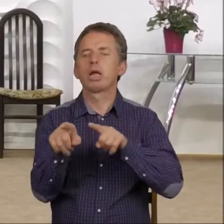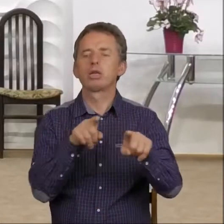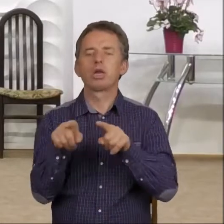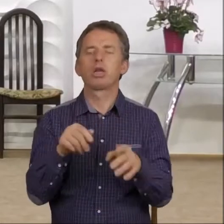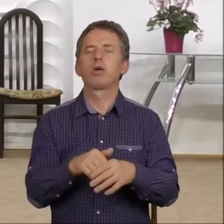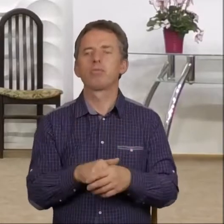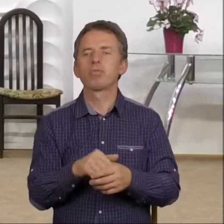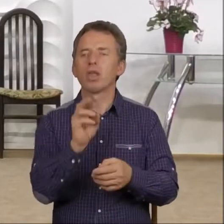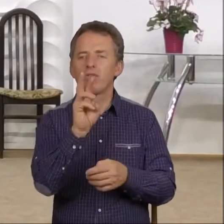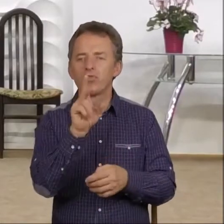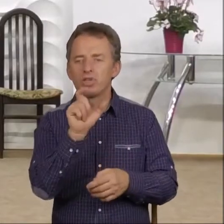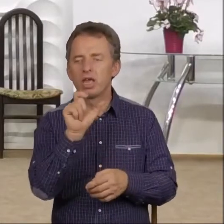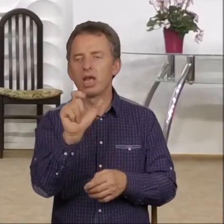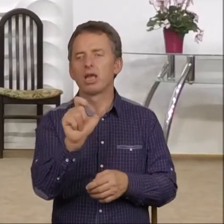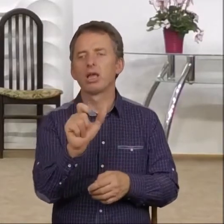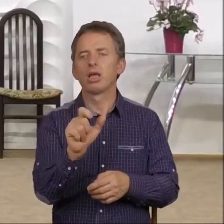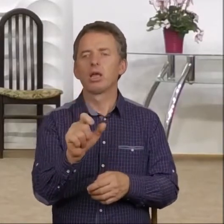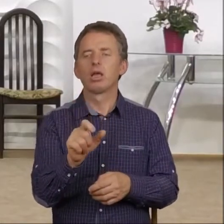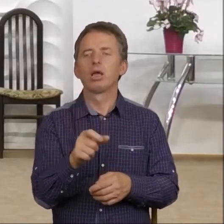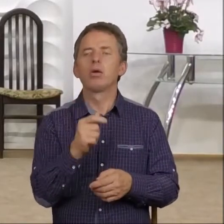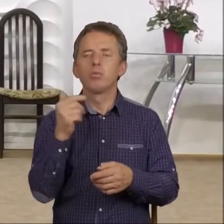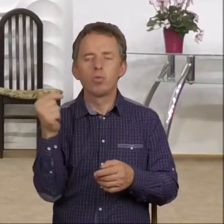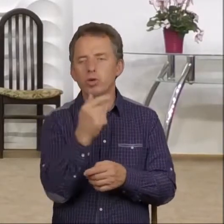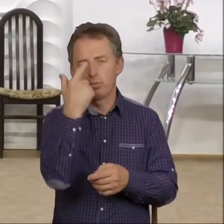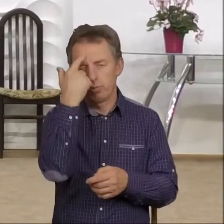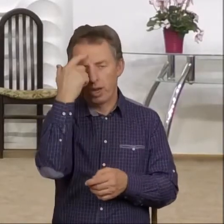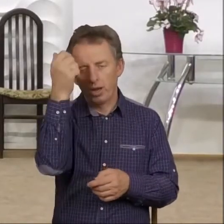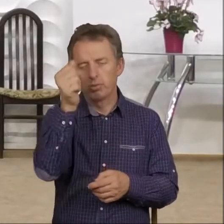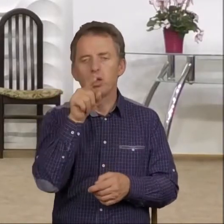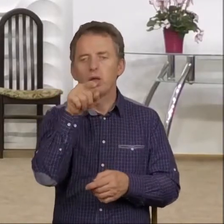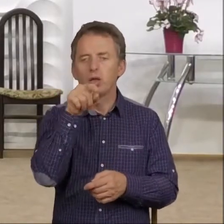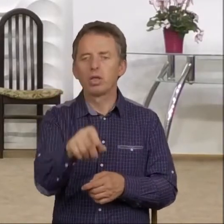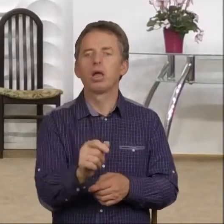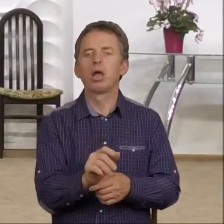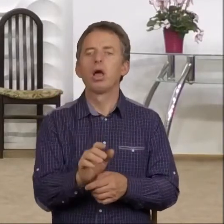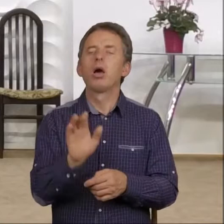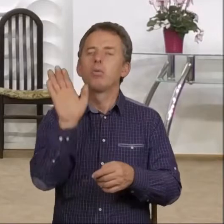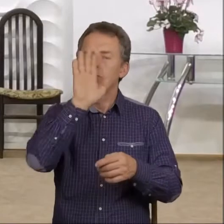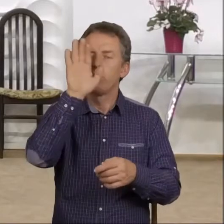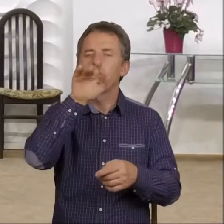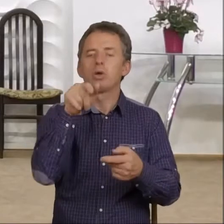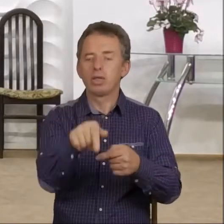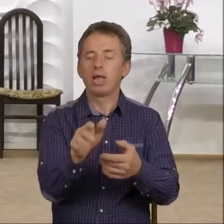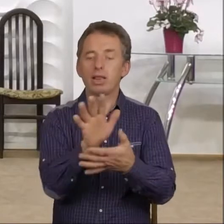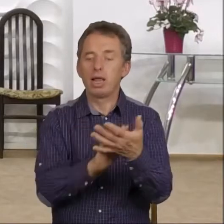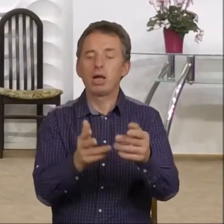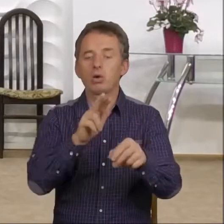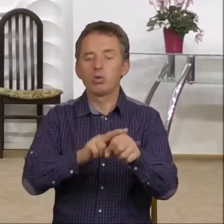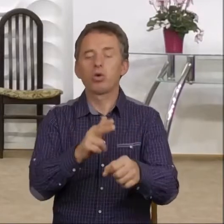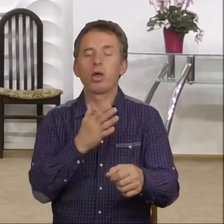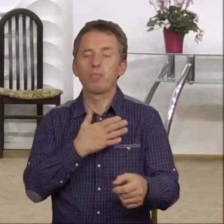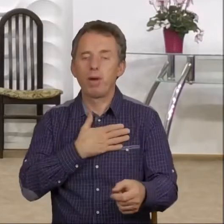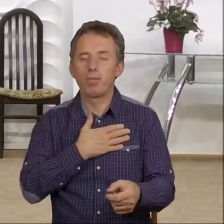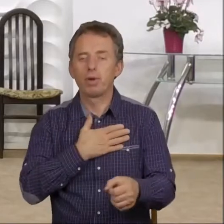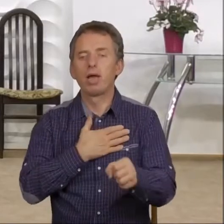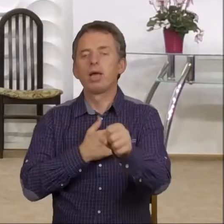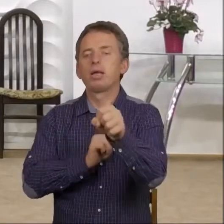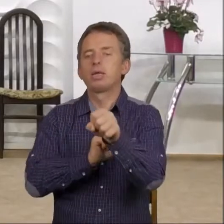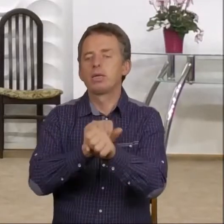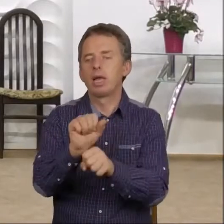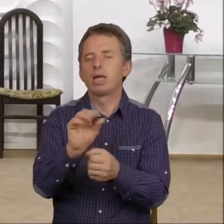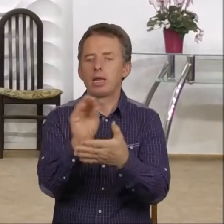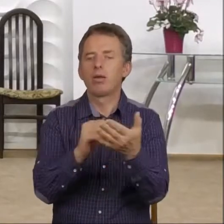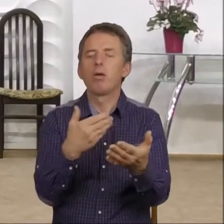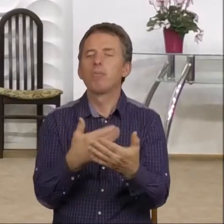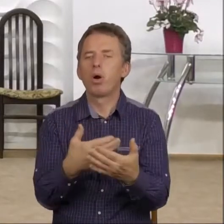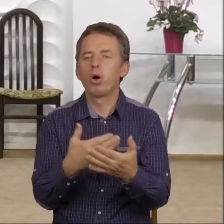Więc stale musimy pamiętać o pryncypiach, prawda, że tekst, który mamy, on jest napisany po to,